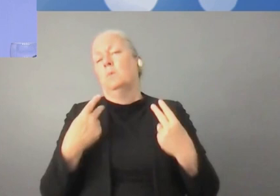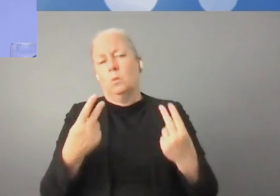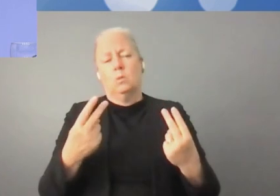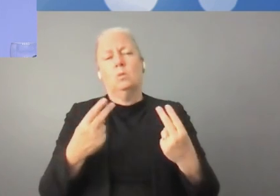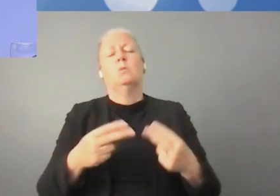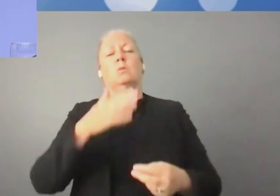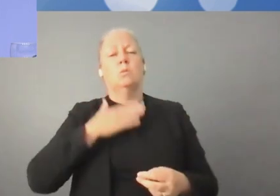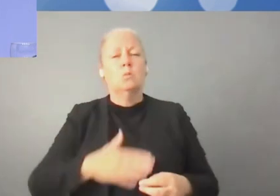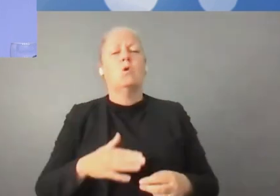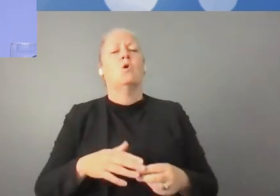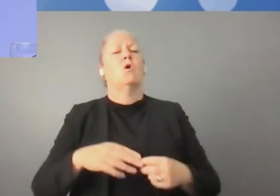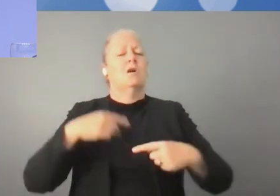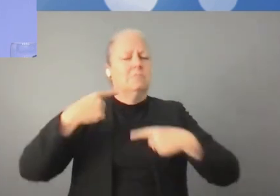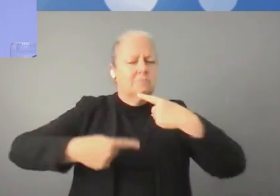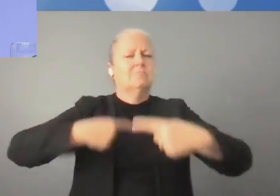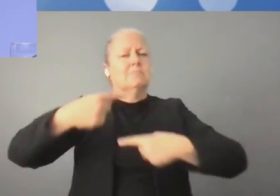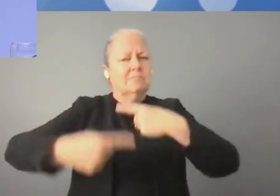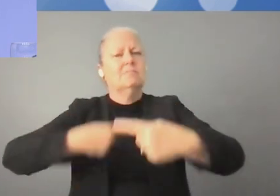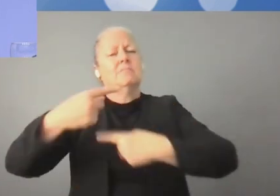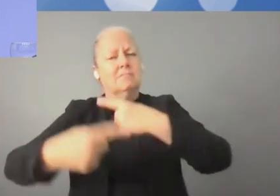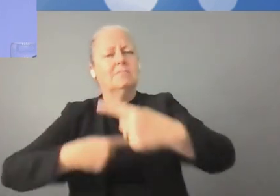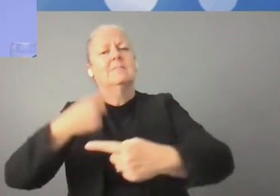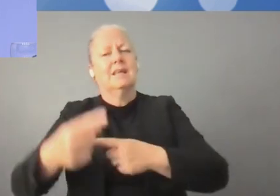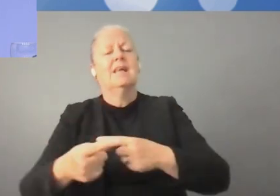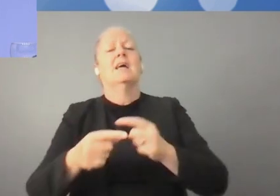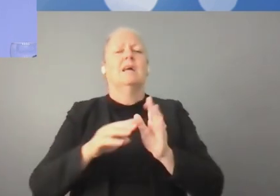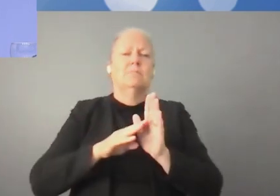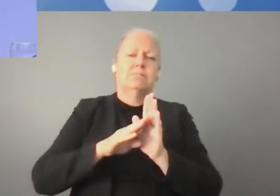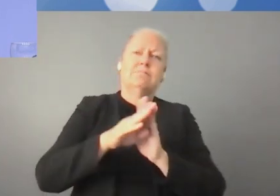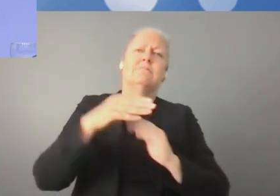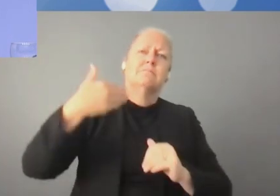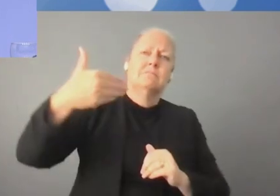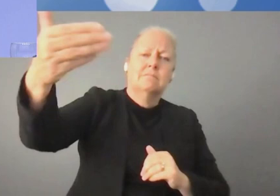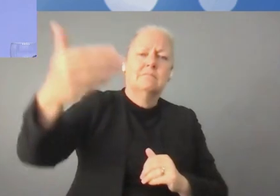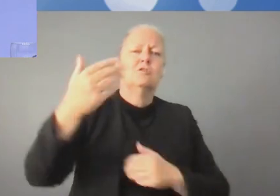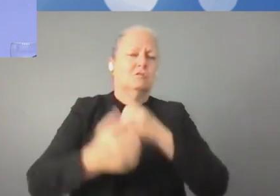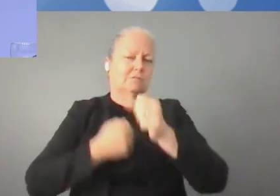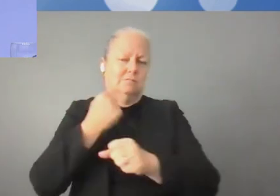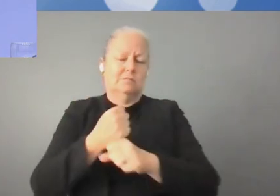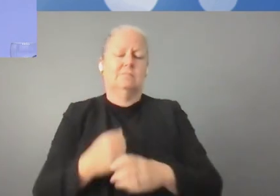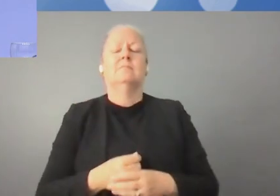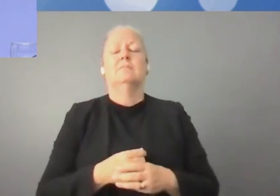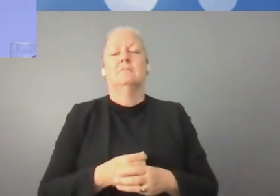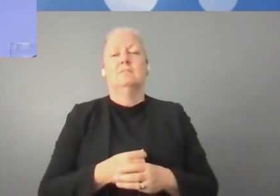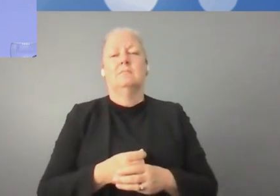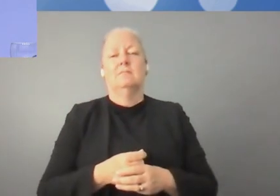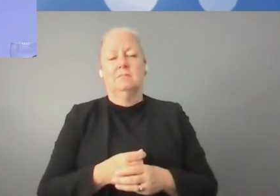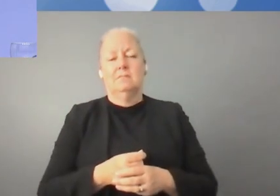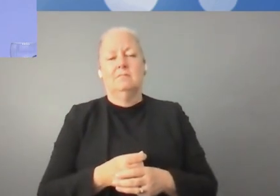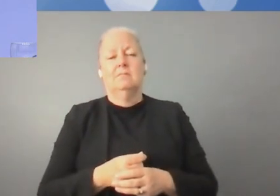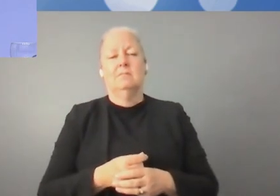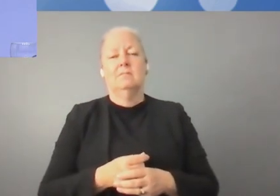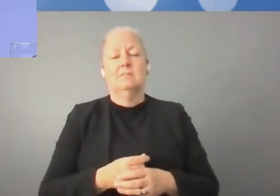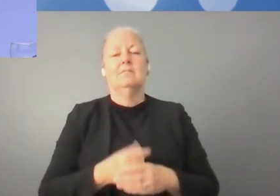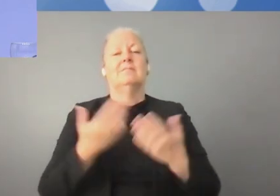pandémie du Covid-19 qui nous a fait prendre conscience du fait que la numérisation est indispensable pour assurer